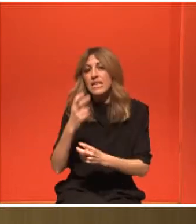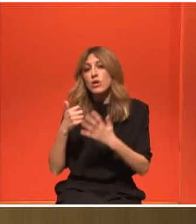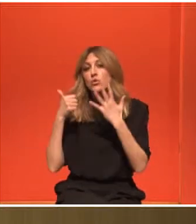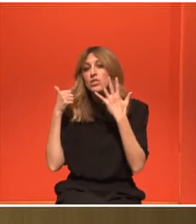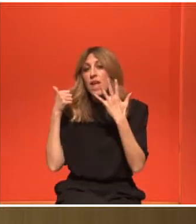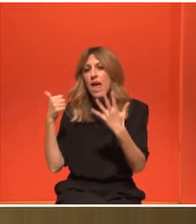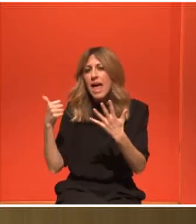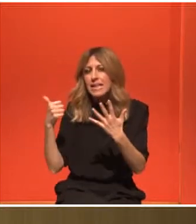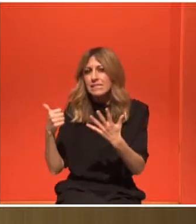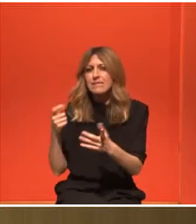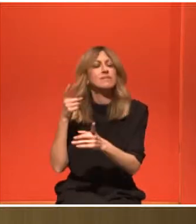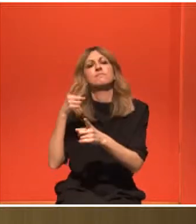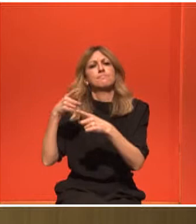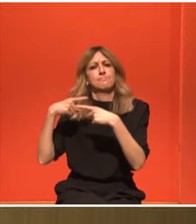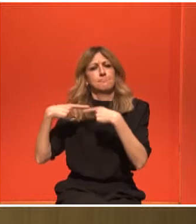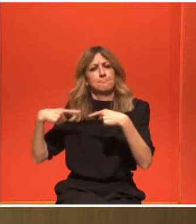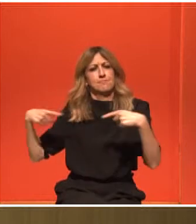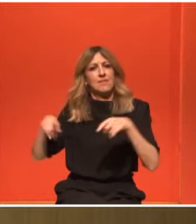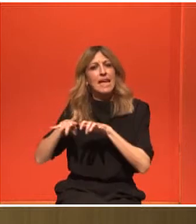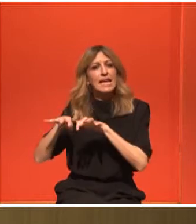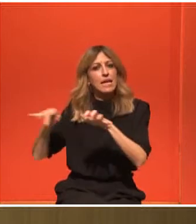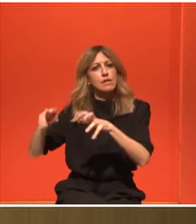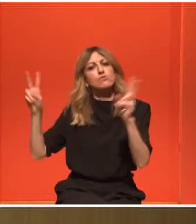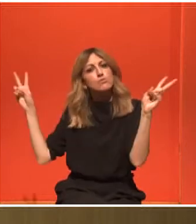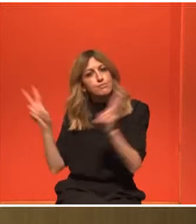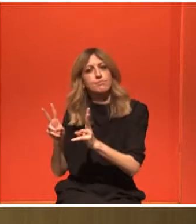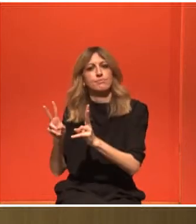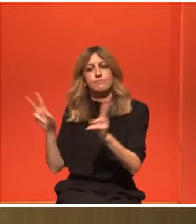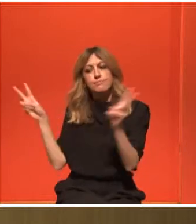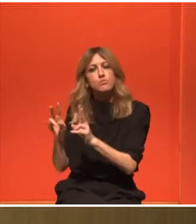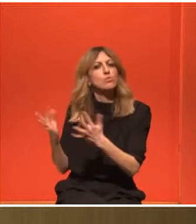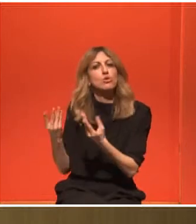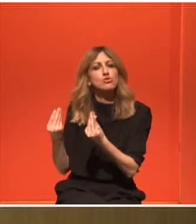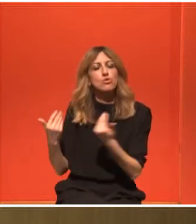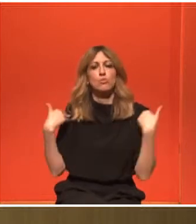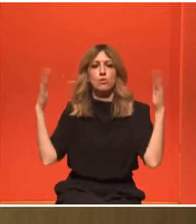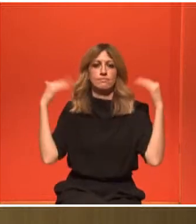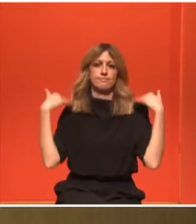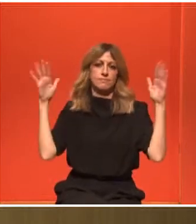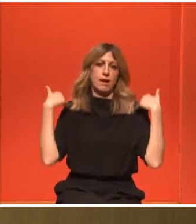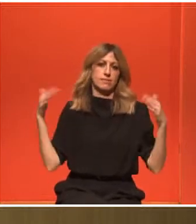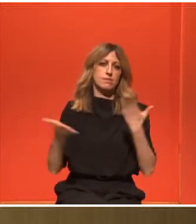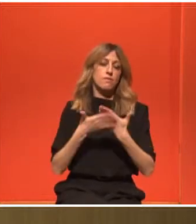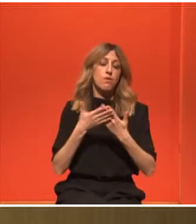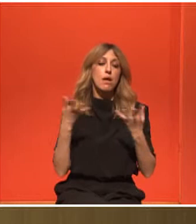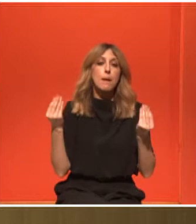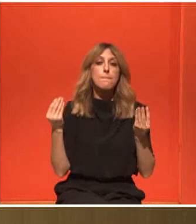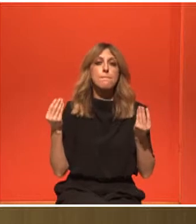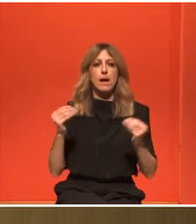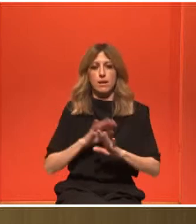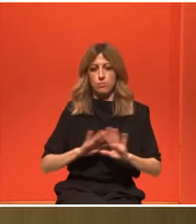Μείωση με την άσκηση. Φαίνεται ότι η σύγχρονη θεραπεία του καρκίνου είναι η χειρουργική κατά κύριο λόγο αλλά και η